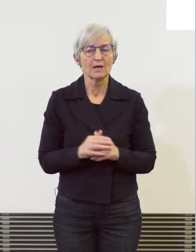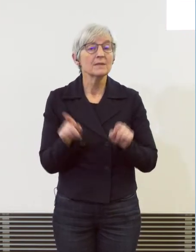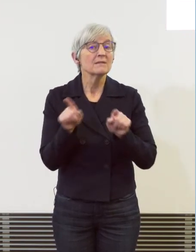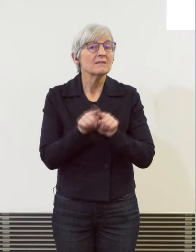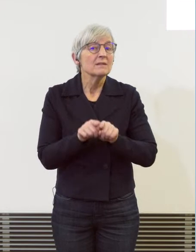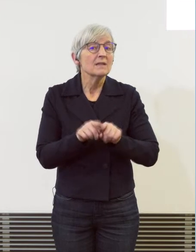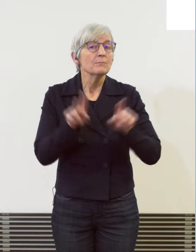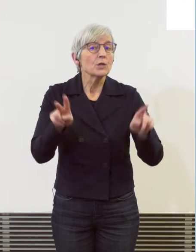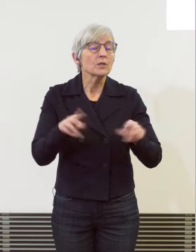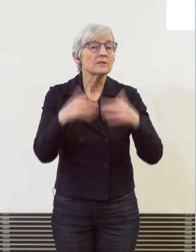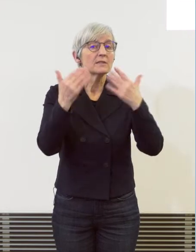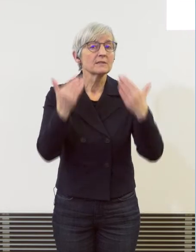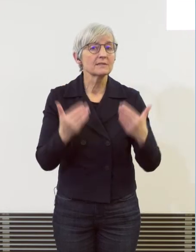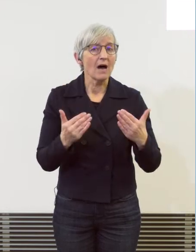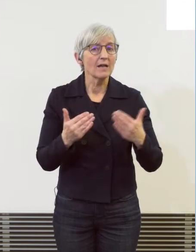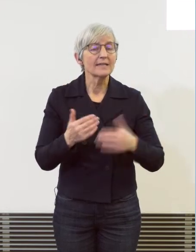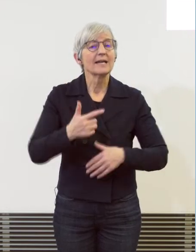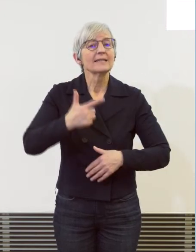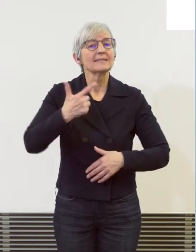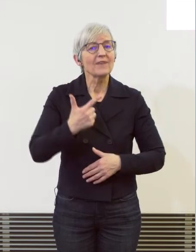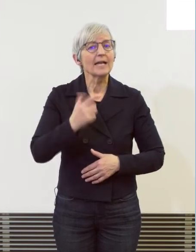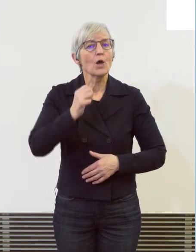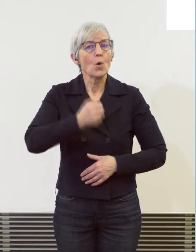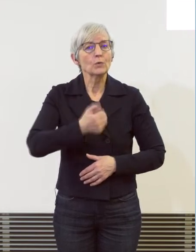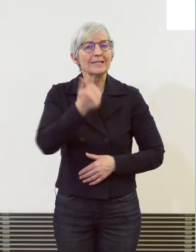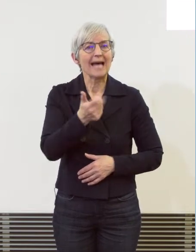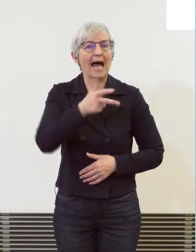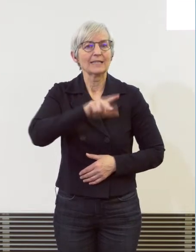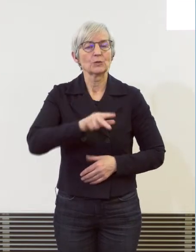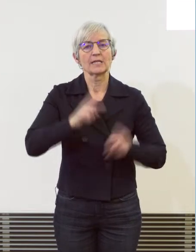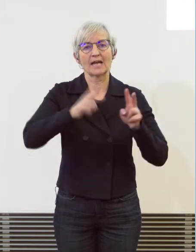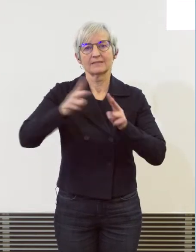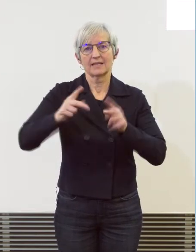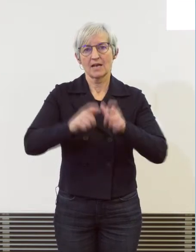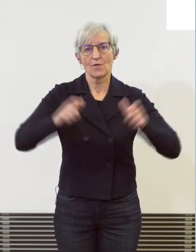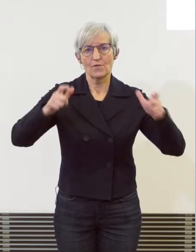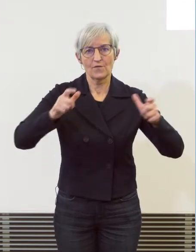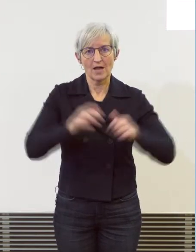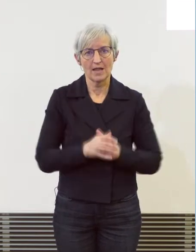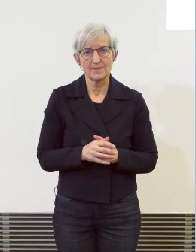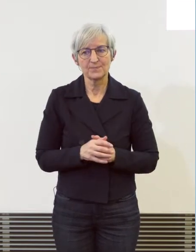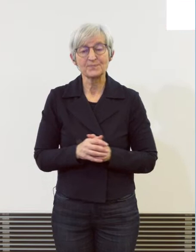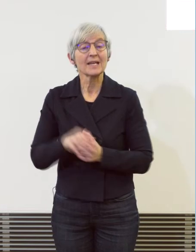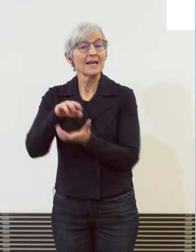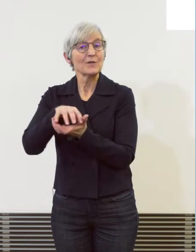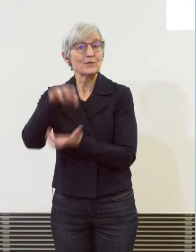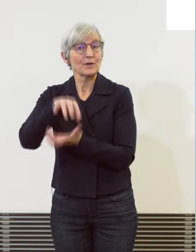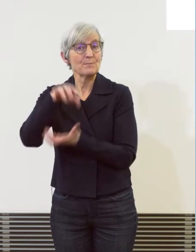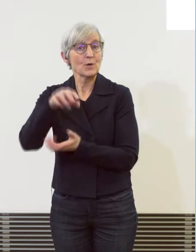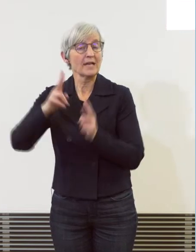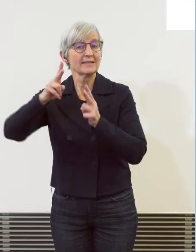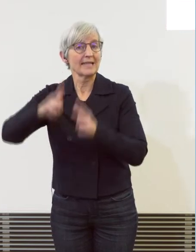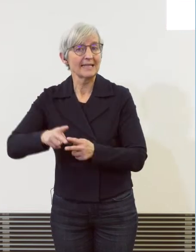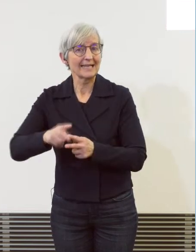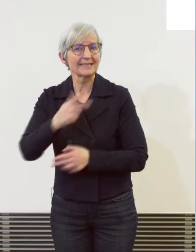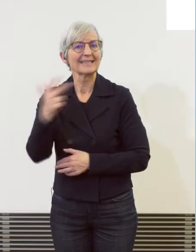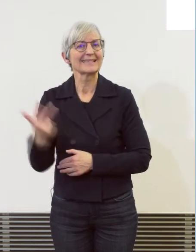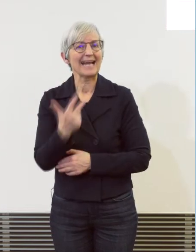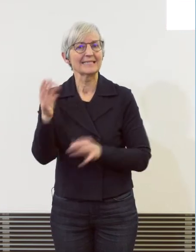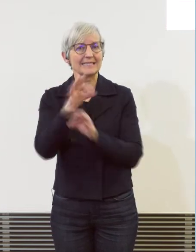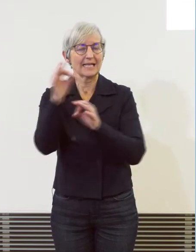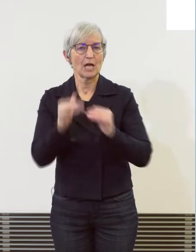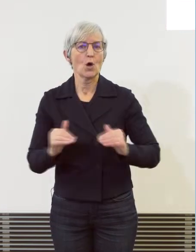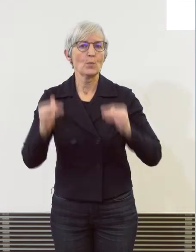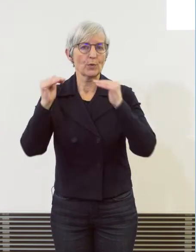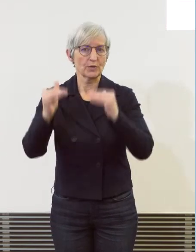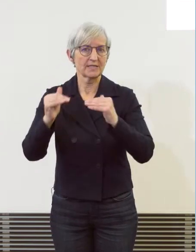Plus von 231 Fällen bedeutet. Der Anstieg bei den Vermögensdelikten um rund 13% ist